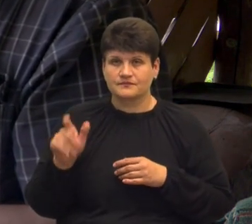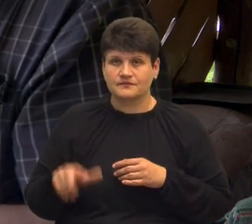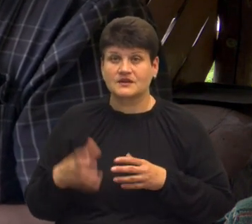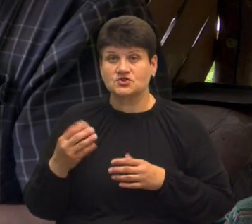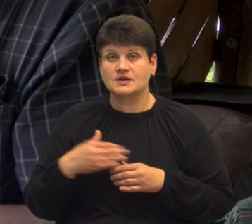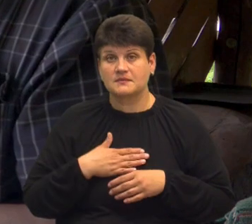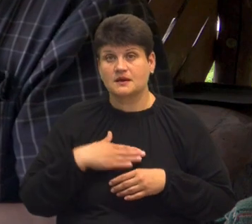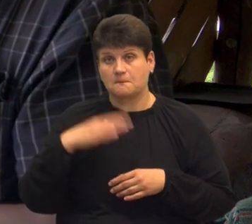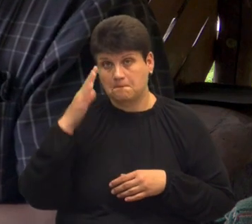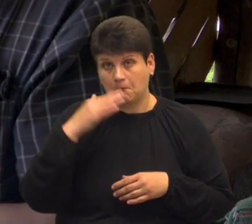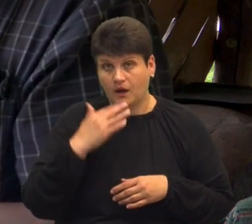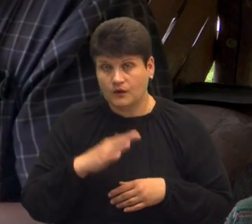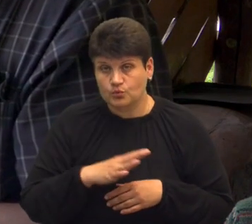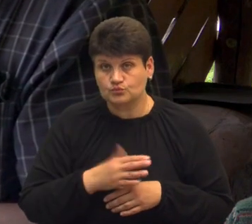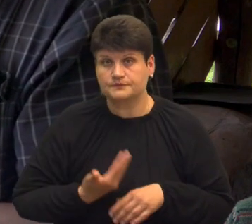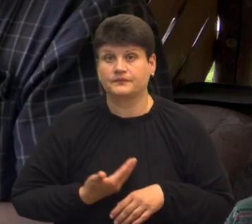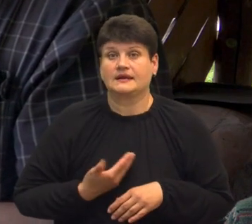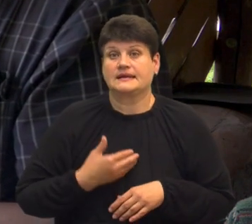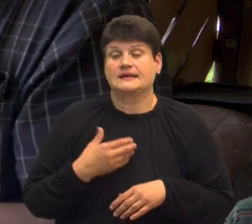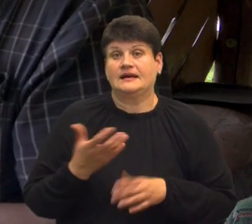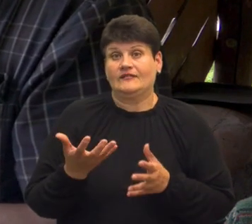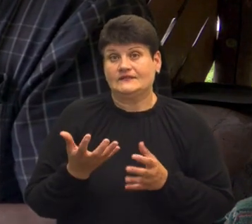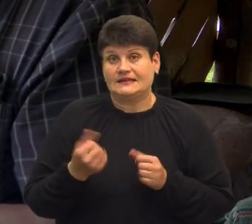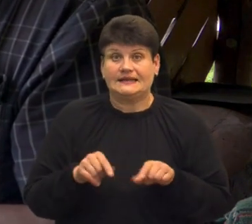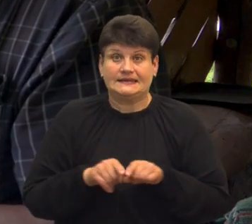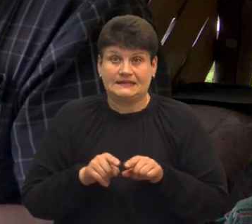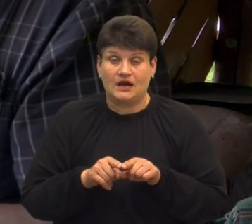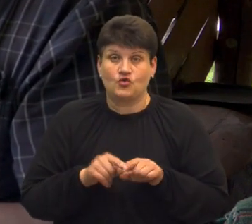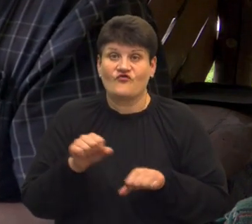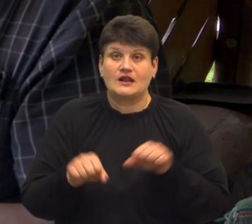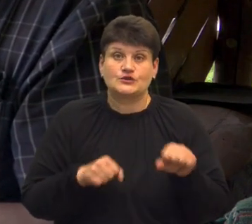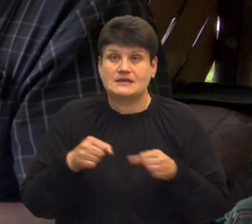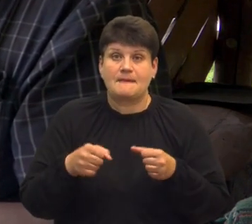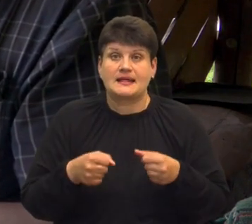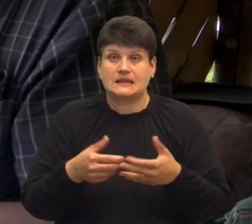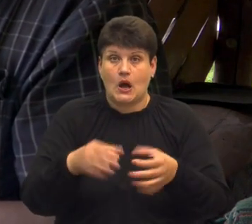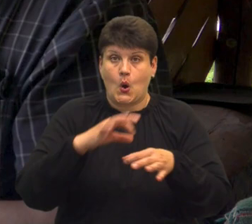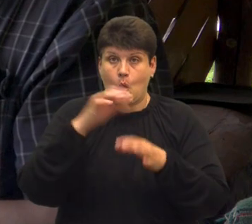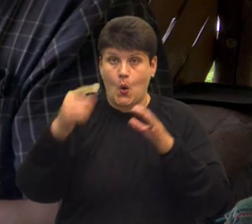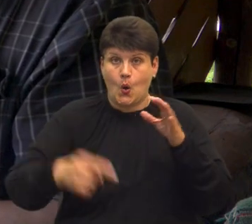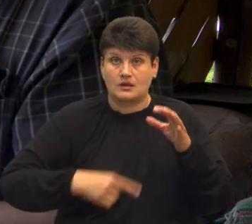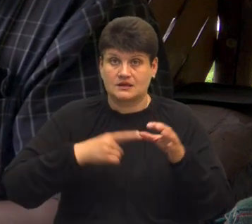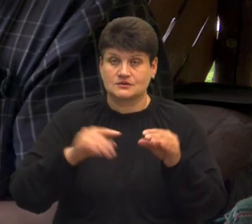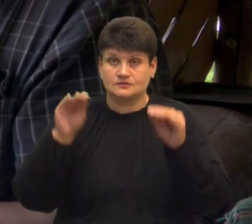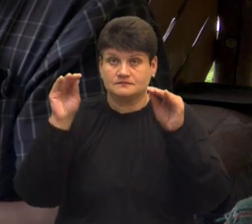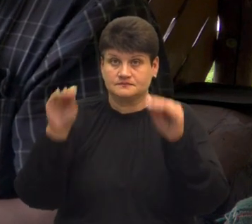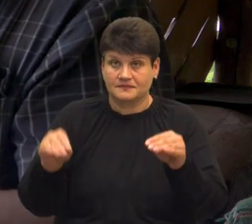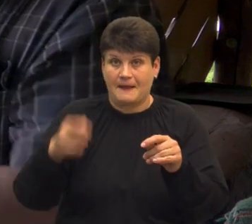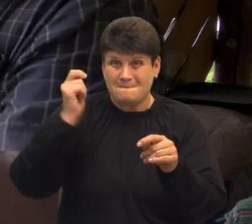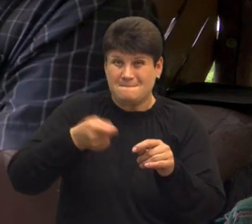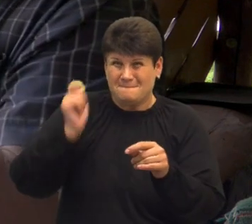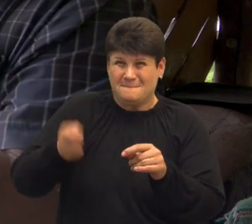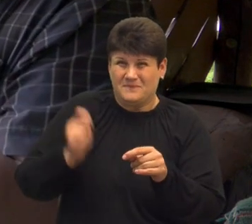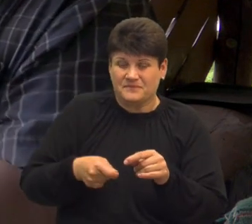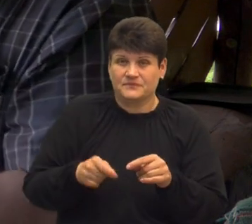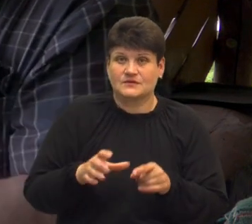мій був тоді з сусідом. Взяли також від велосипеда колесу і там цвяхами прибили, так, щоб